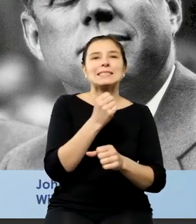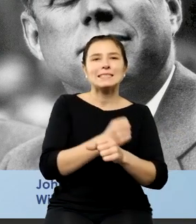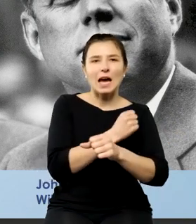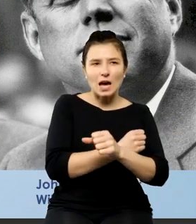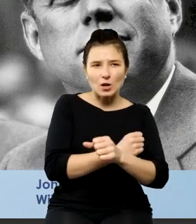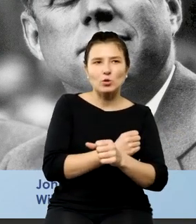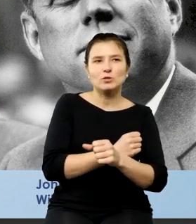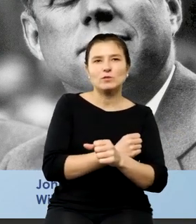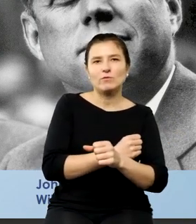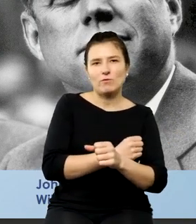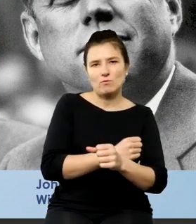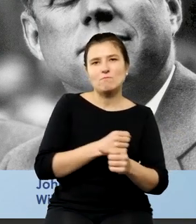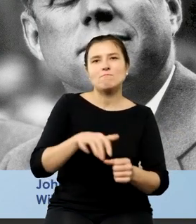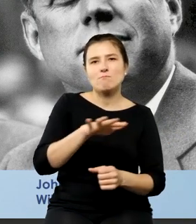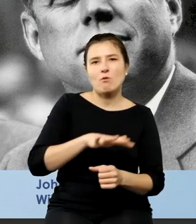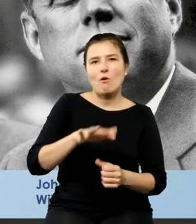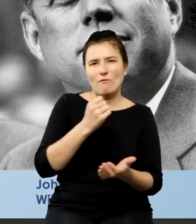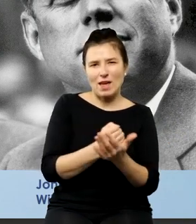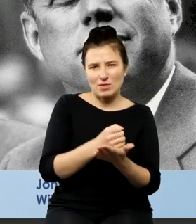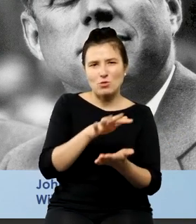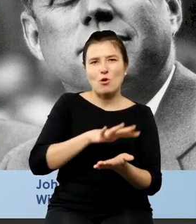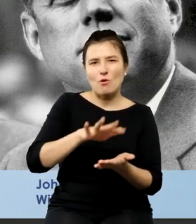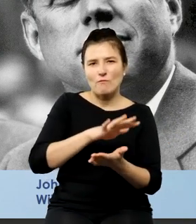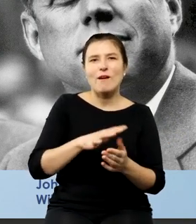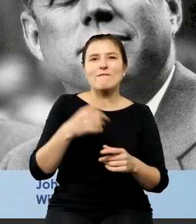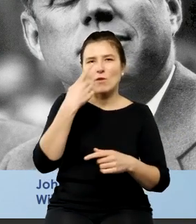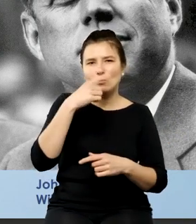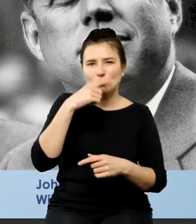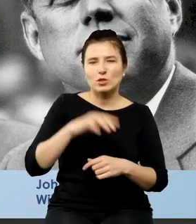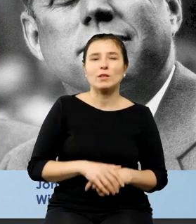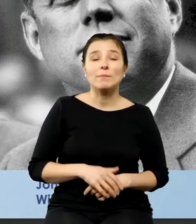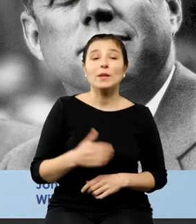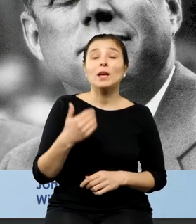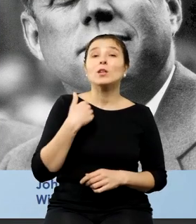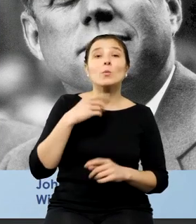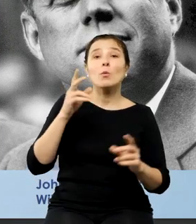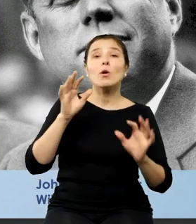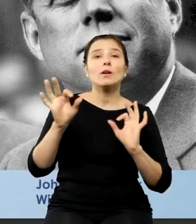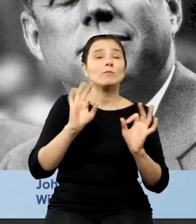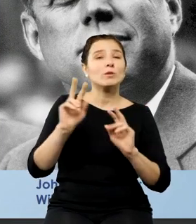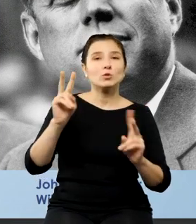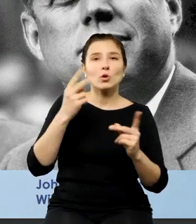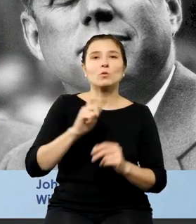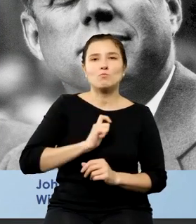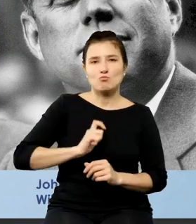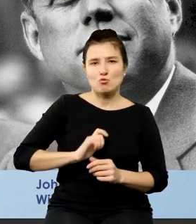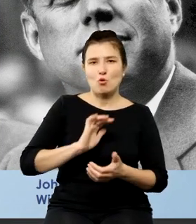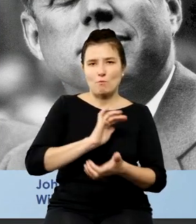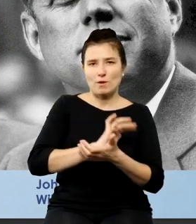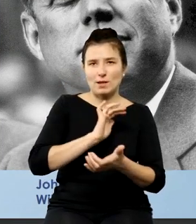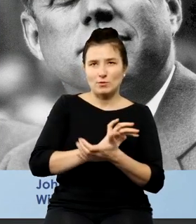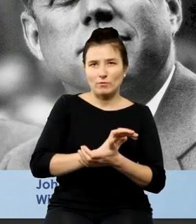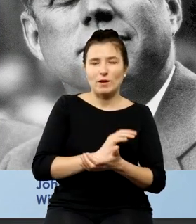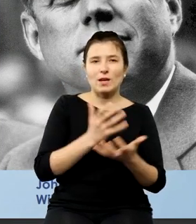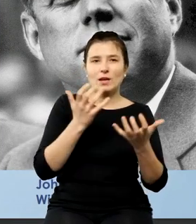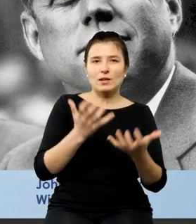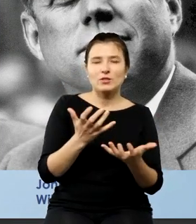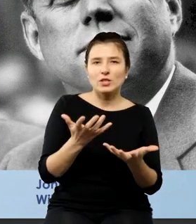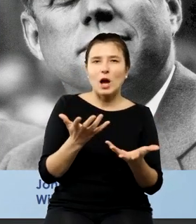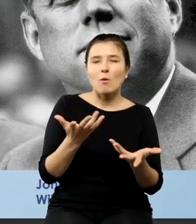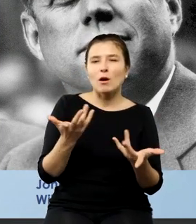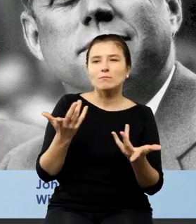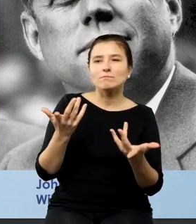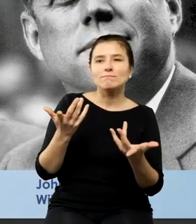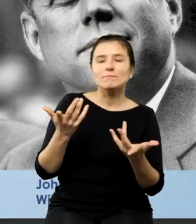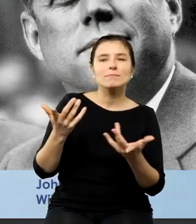które postanowiło i to jest informacja z biura prasowego odbrązowić Kopernika, zdjąć